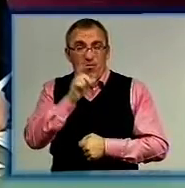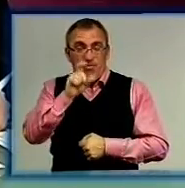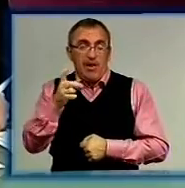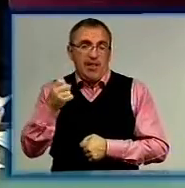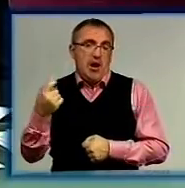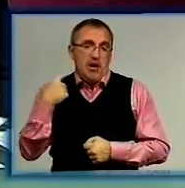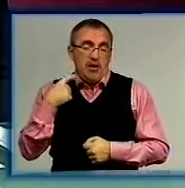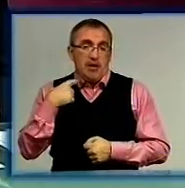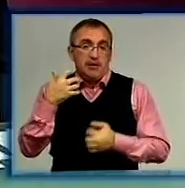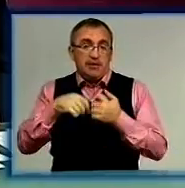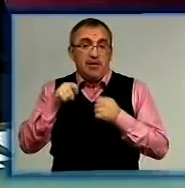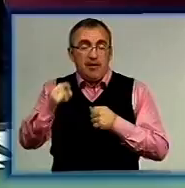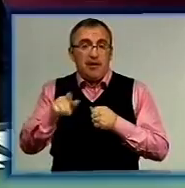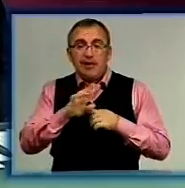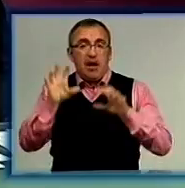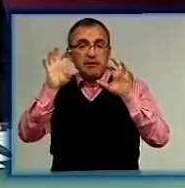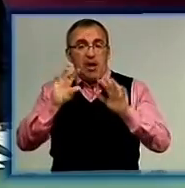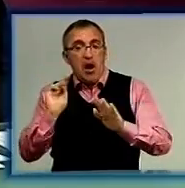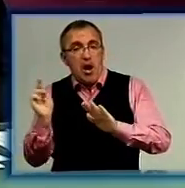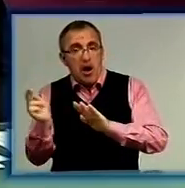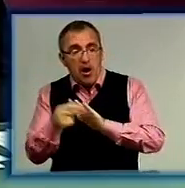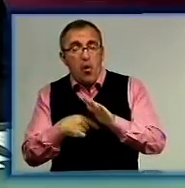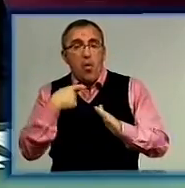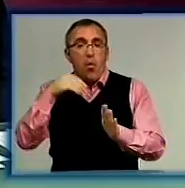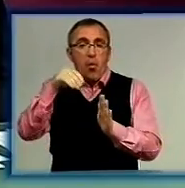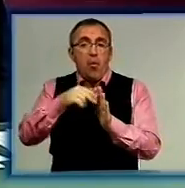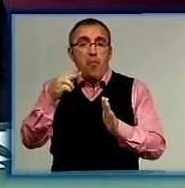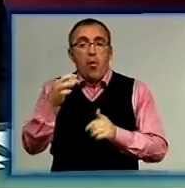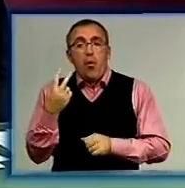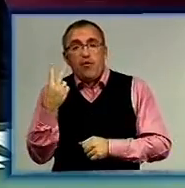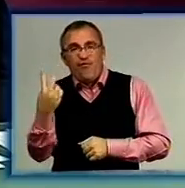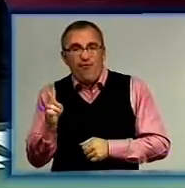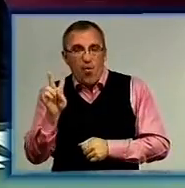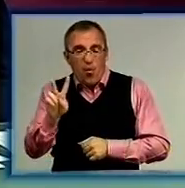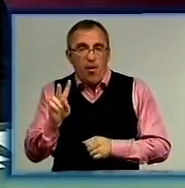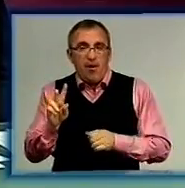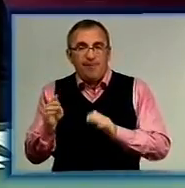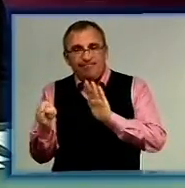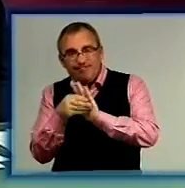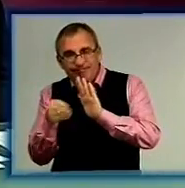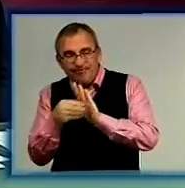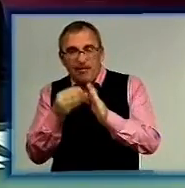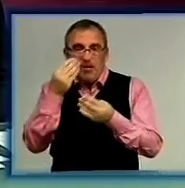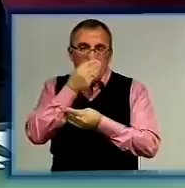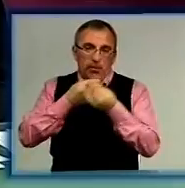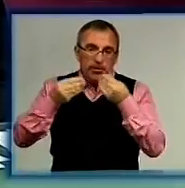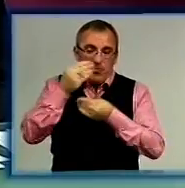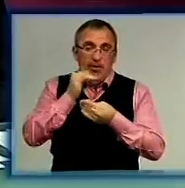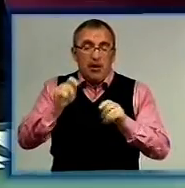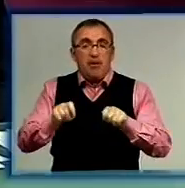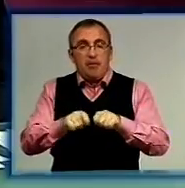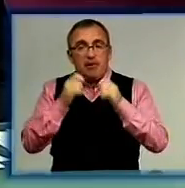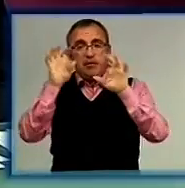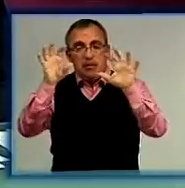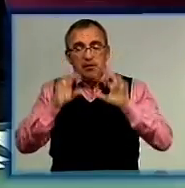Кіровоградщині. Серед них незаконна агітація, голосування подвоє, підкуп, фіктивні заяви про голосування на дому і порушення